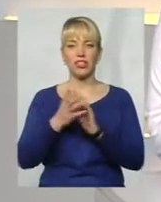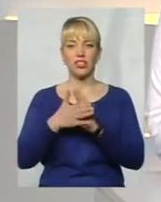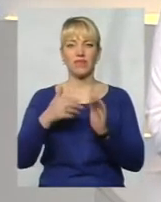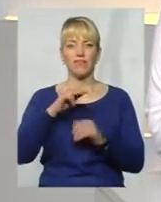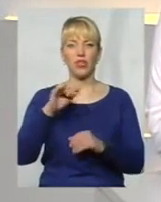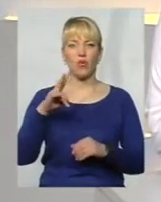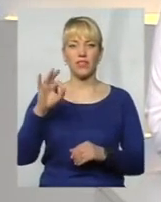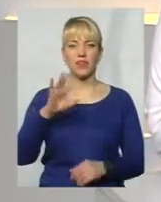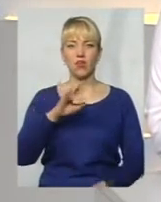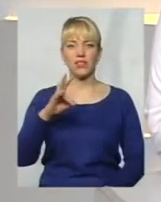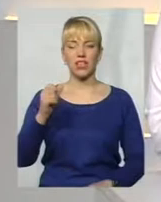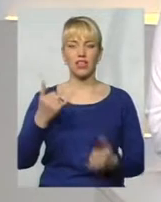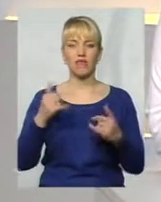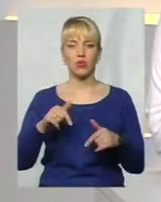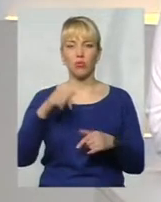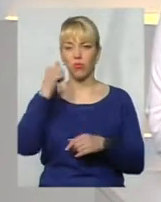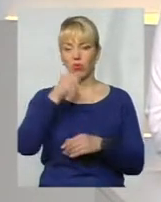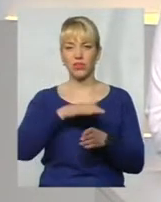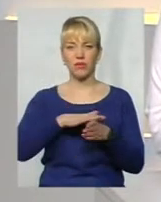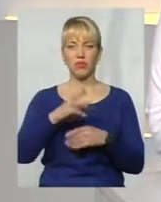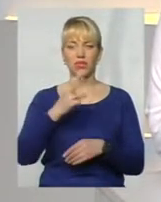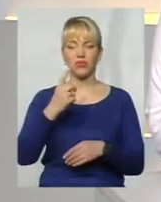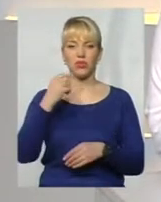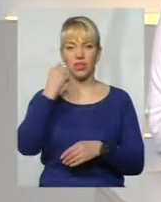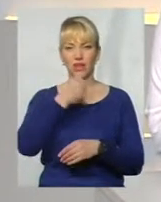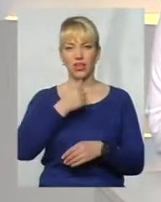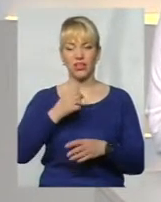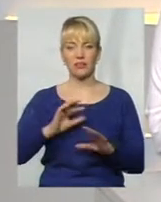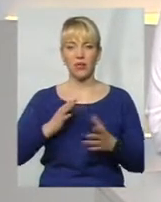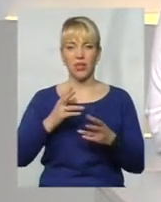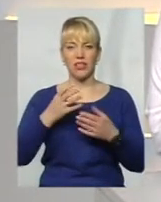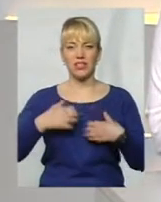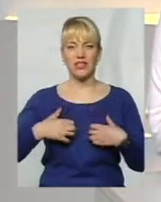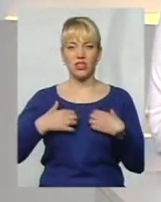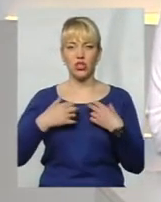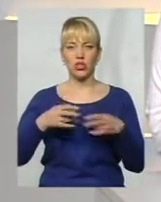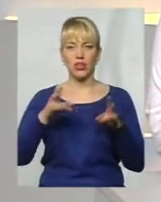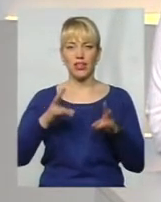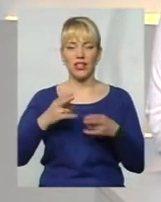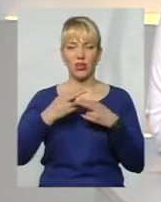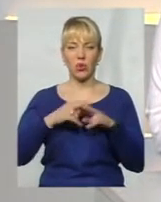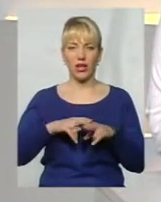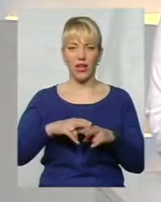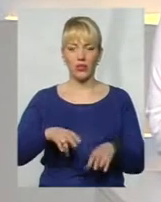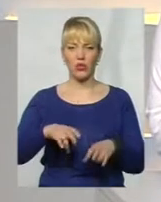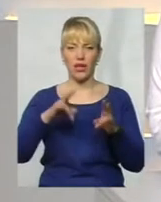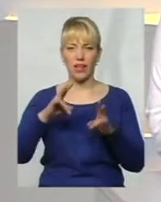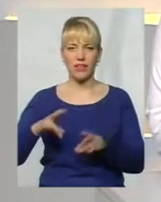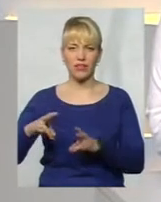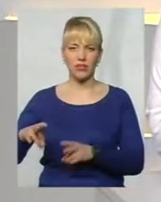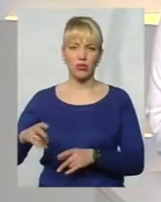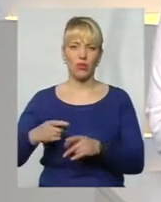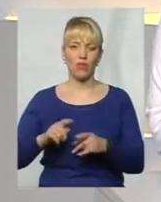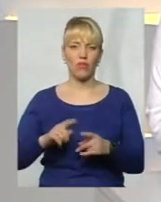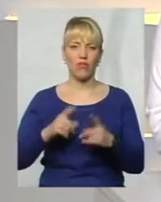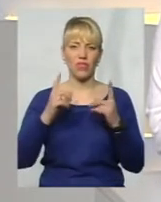Фіновська. Цього року виповнюється 31 рік з моменту страшної техногенної катастрофи і величезної екологічної біди світового